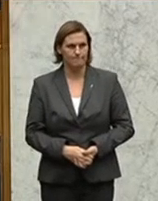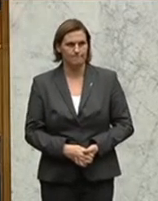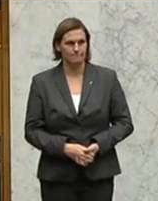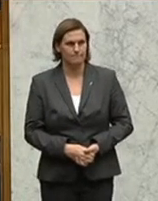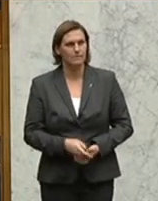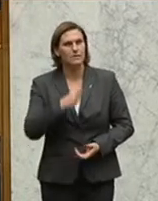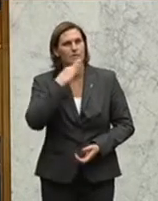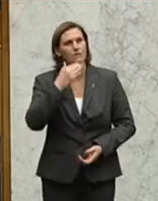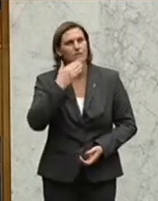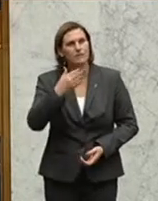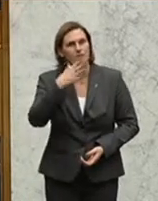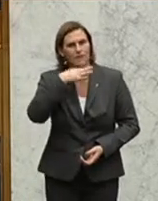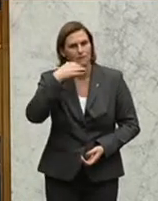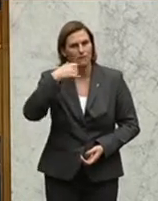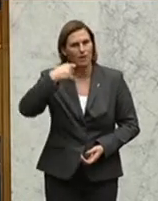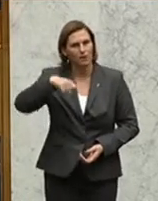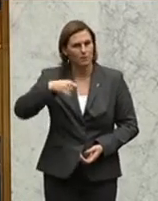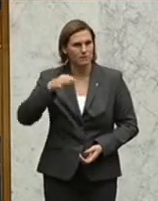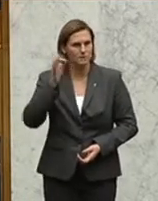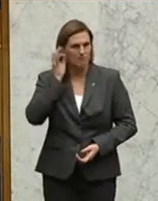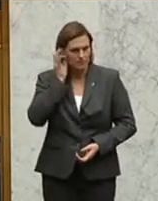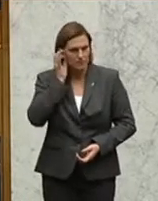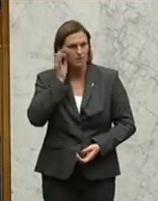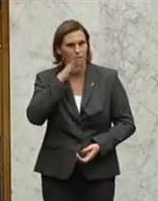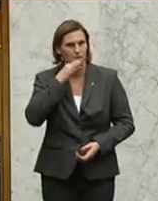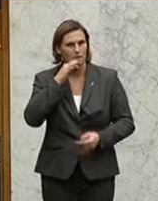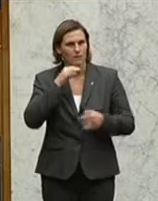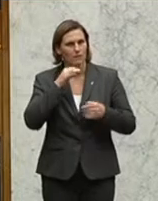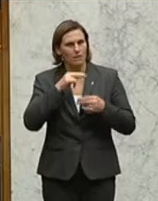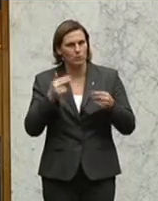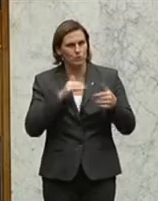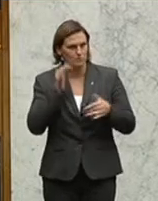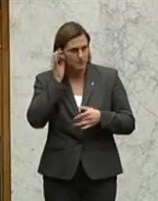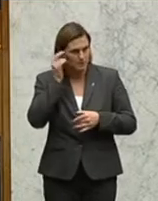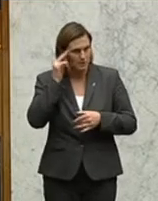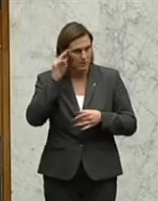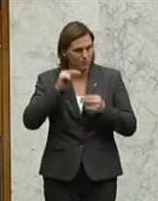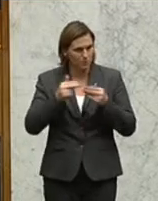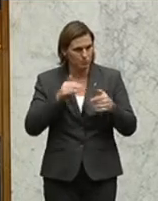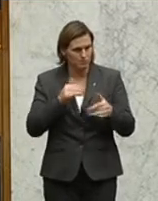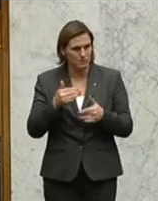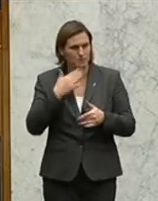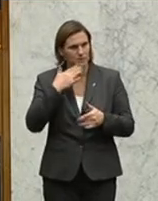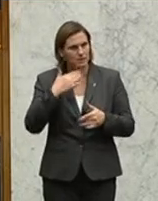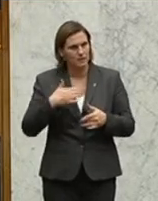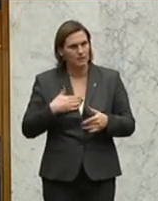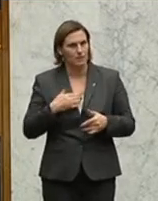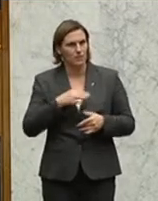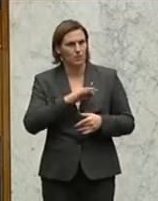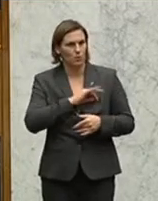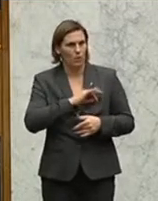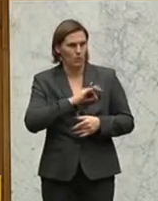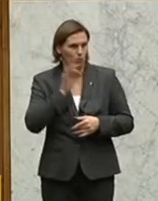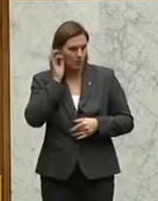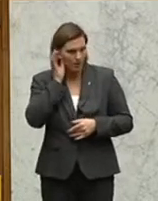Vielen Dank Frau Präsidentin, Frau Bundesministerin, Bundesminister, werte Kolleginnen und Kollegen. Ich